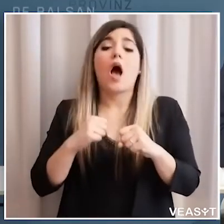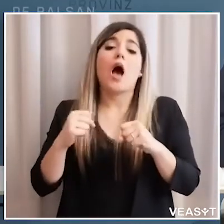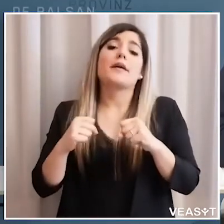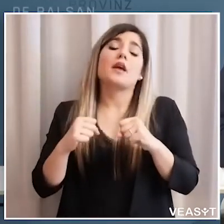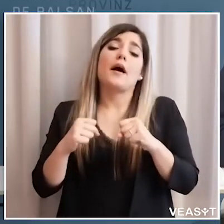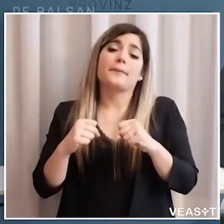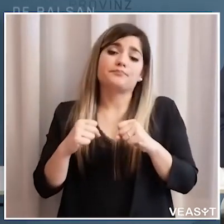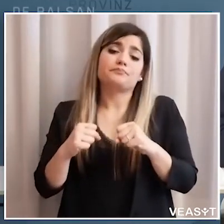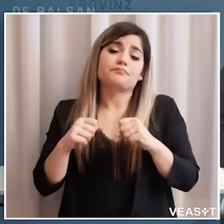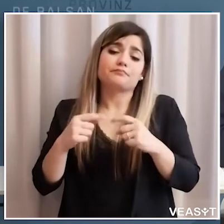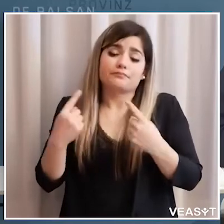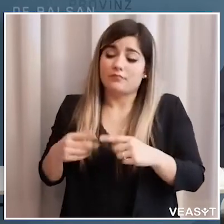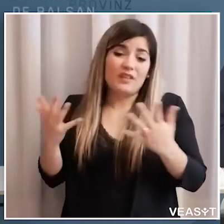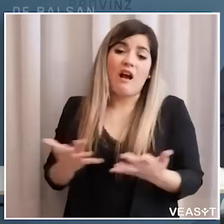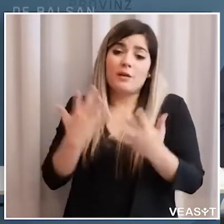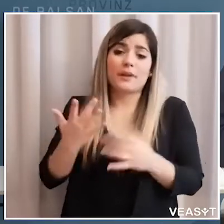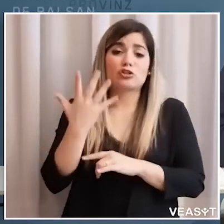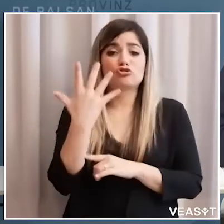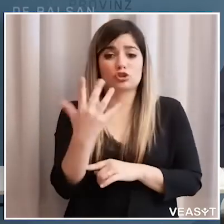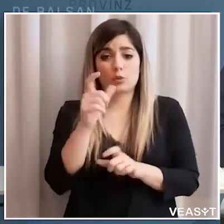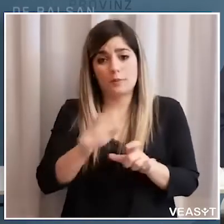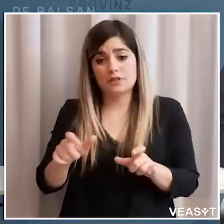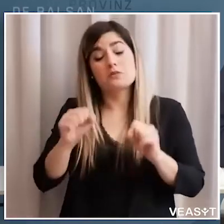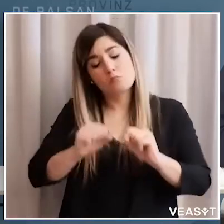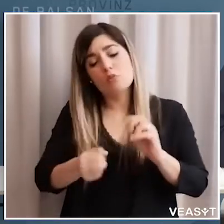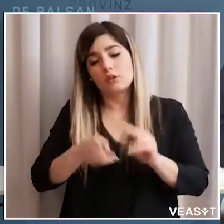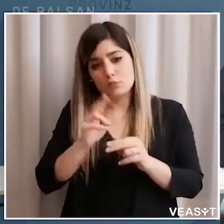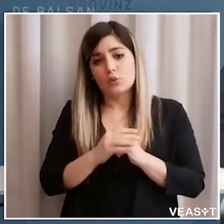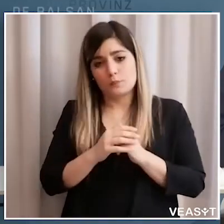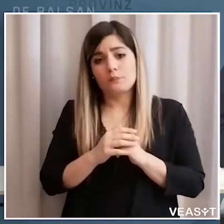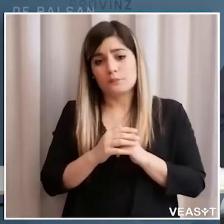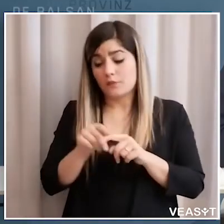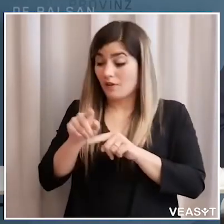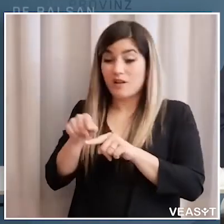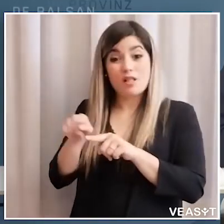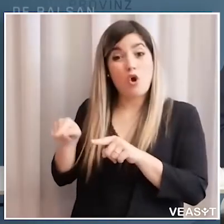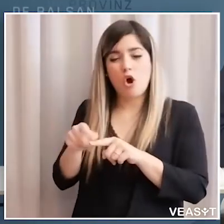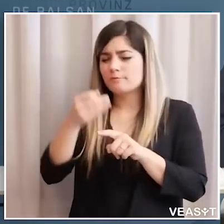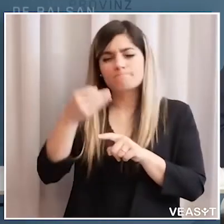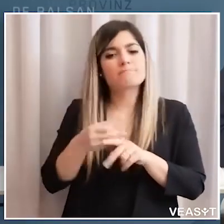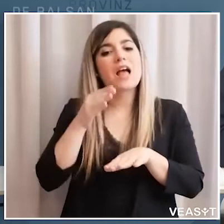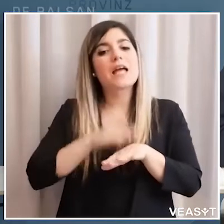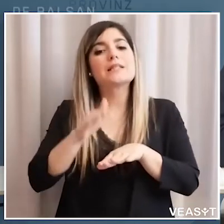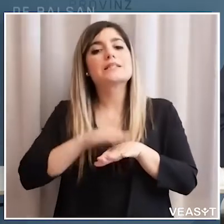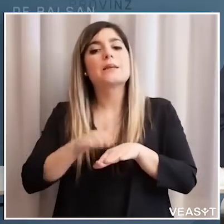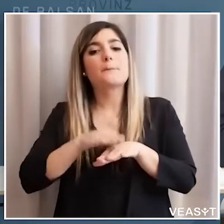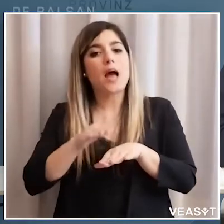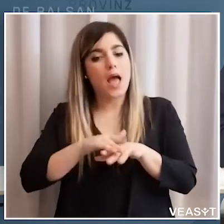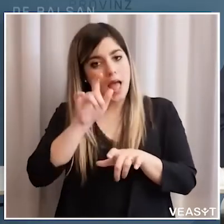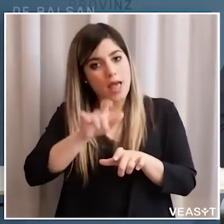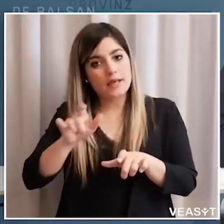e è composta da almeno 5 persone ci potrebbero essere anche di più e saranno sicuramente esperti